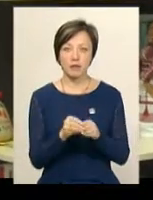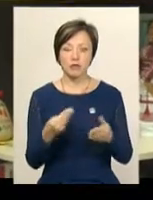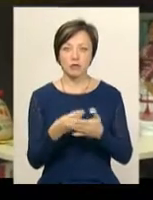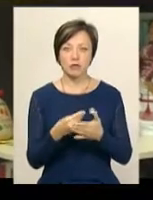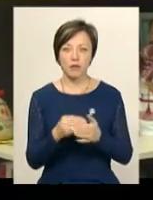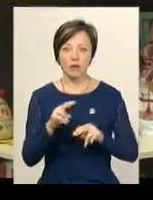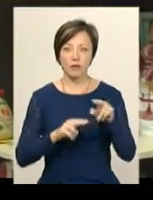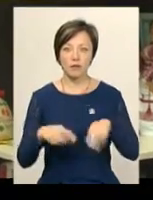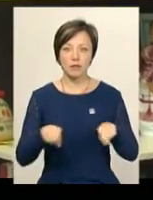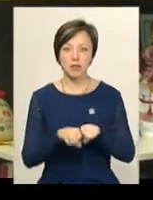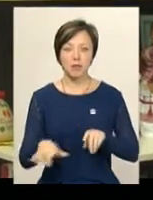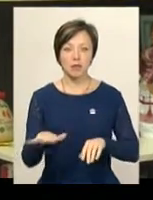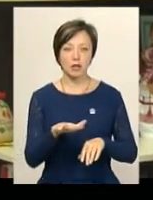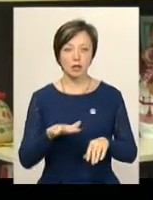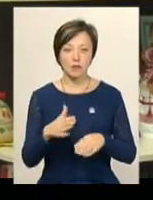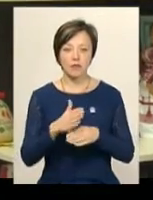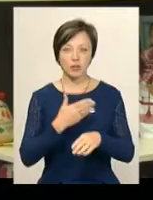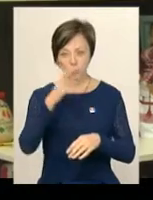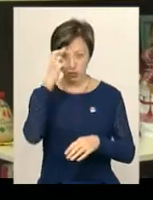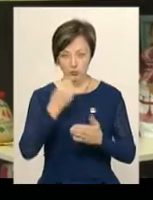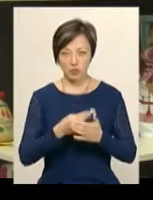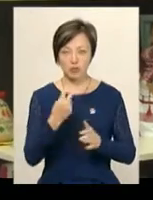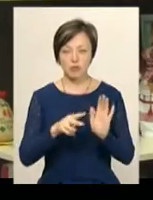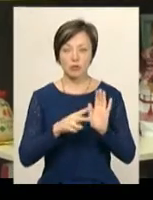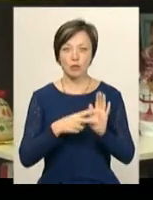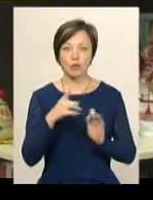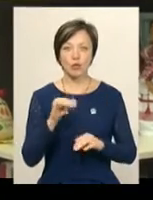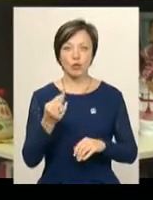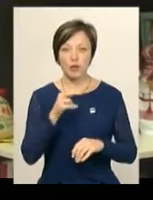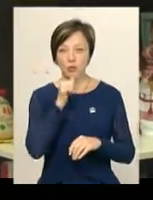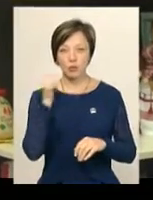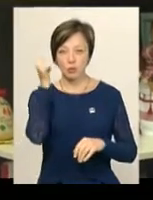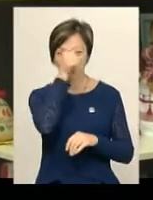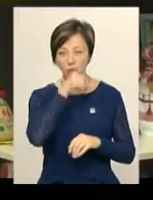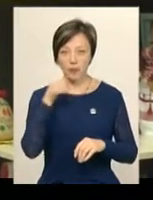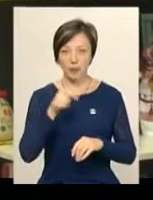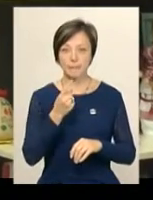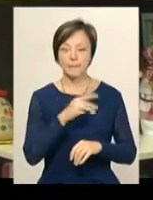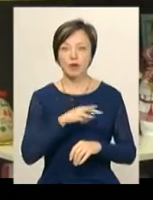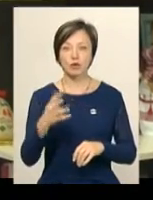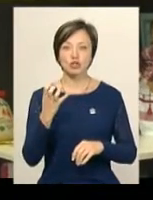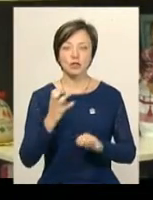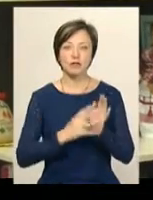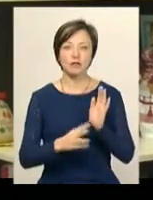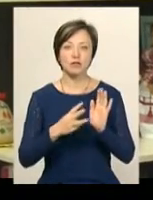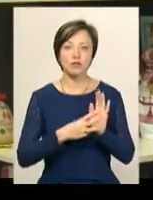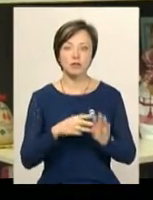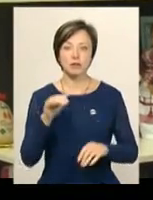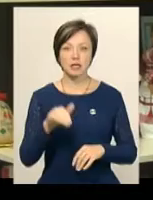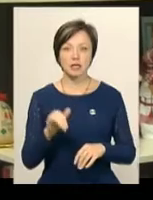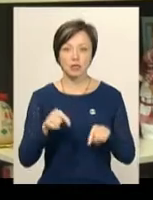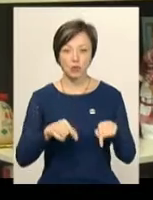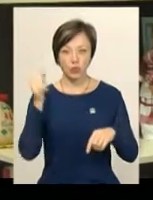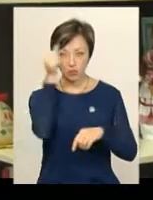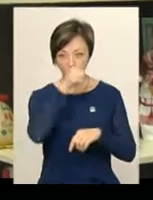будівництво таких майданчиків. Нам виділили з державного бюджету 27 грудня минулого року 1 мільйон 498 тисяч. І